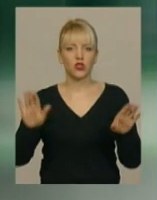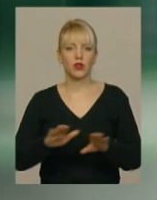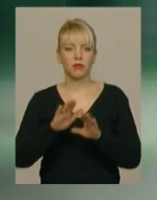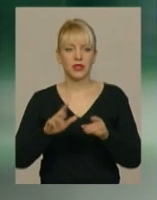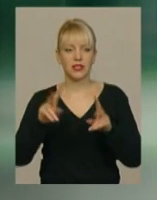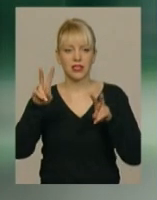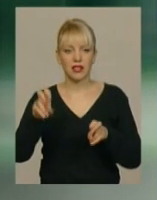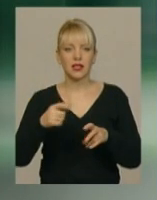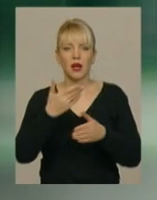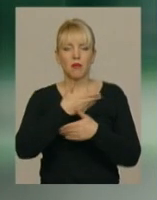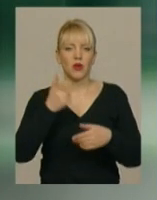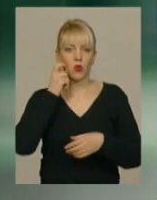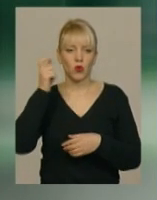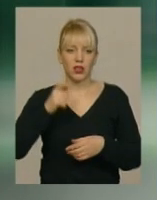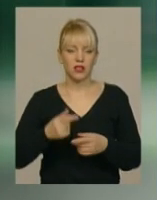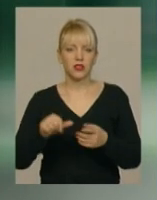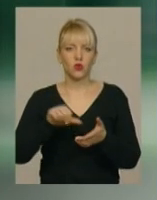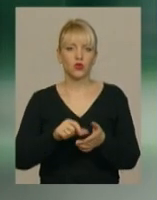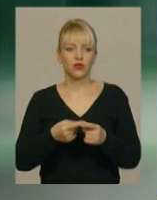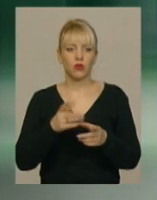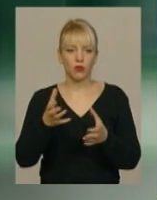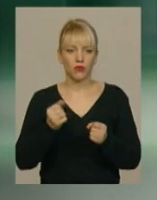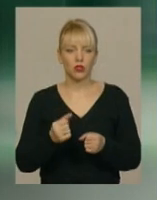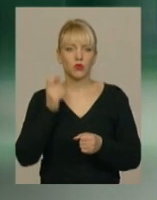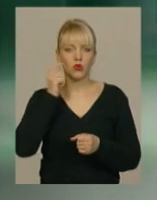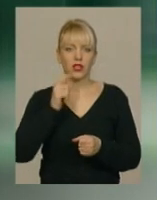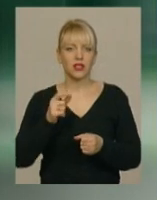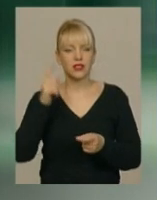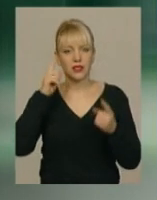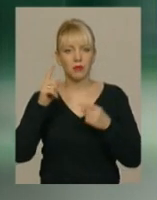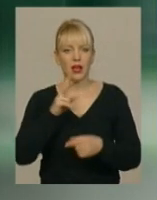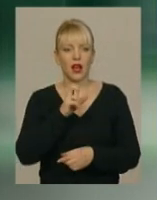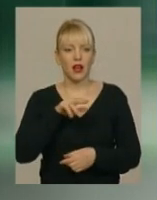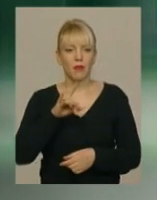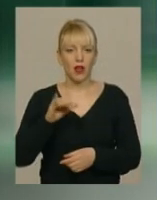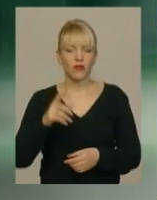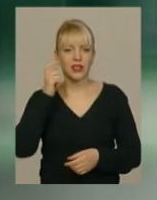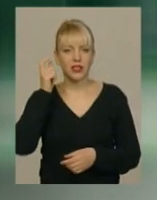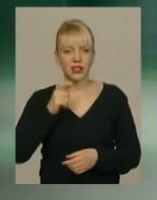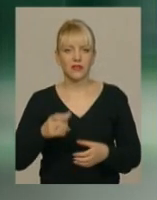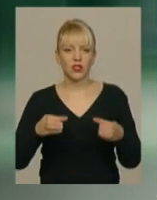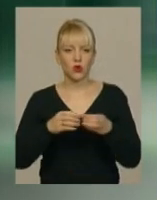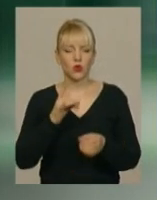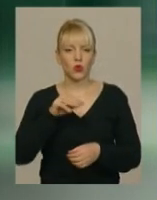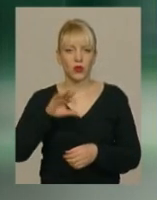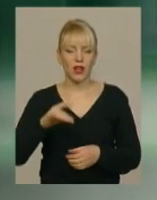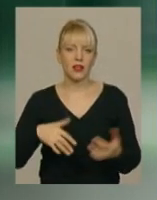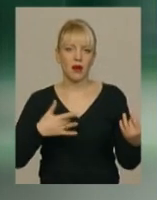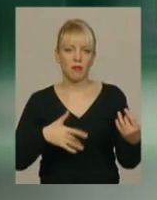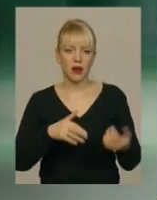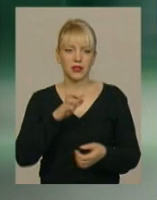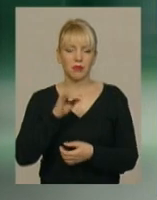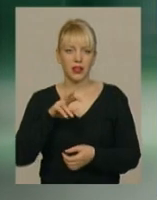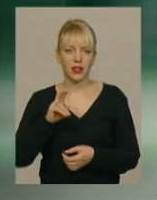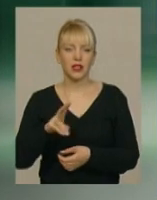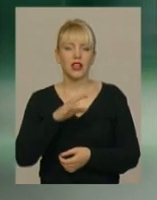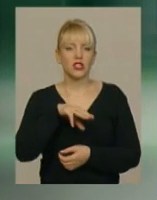з назвою «Ми українці». Участь у ньому візьмуть українські письменники «Брати Капранови», київський гурт «Рутенія», «Барди Ігор Білий» та «Володимир